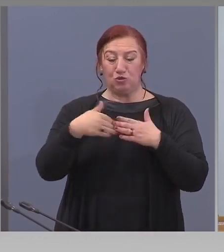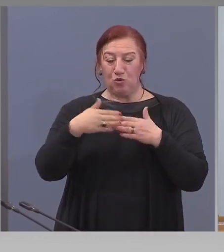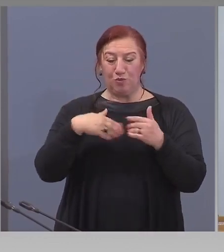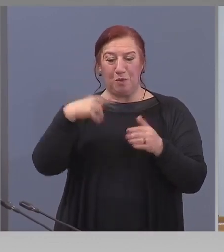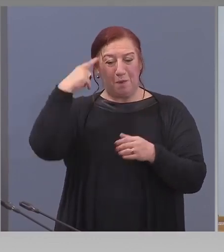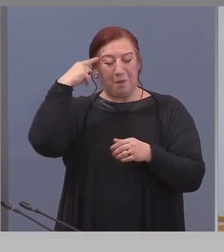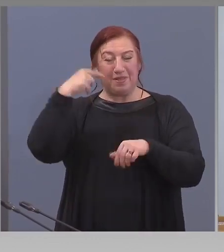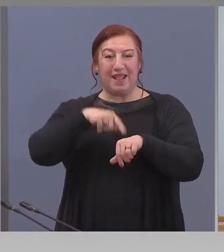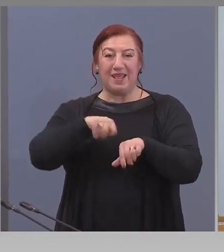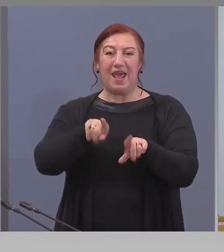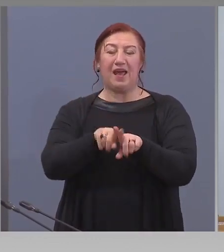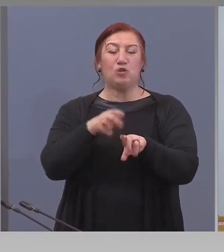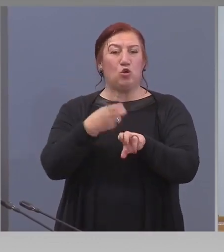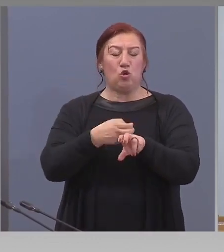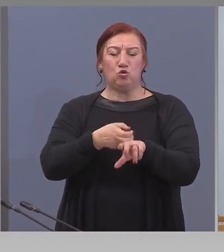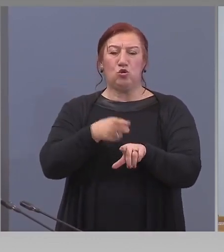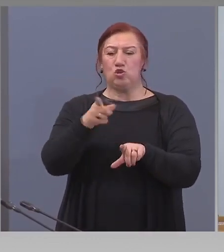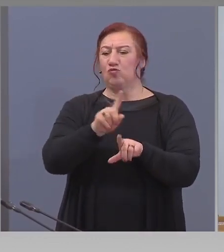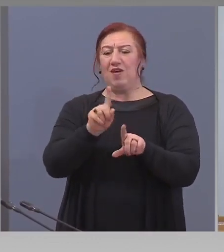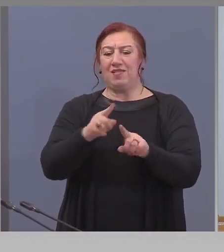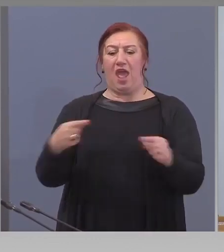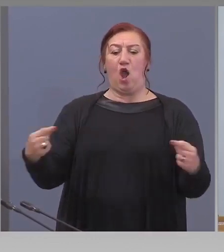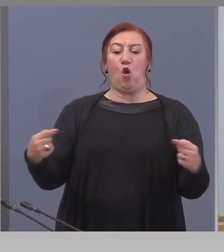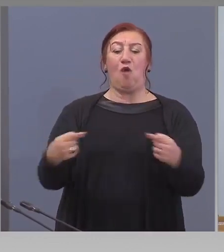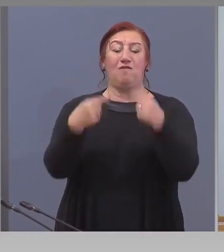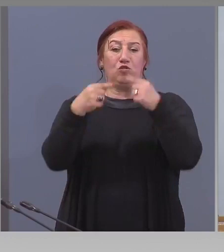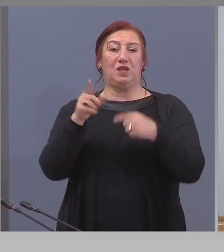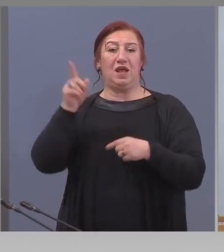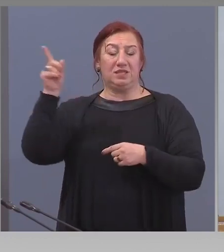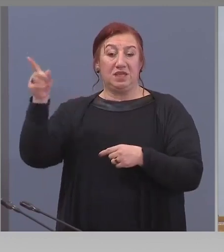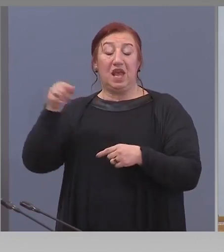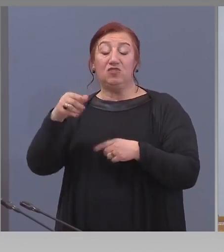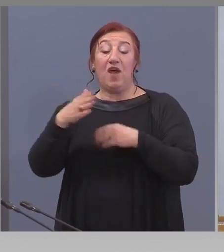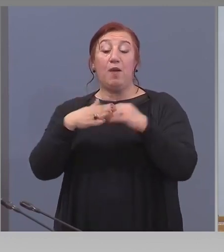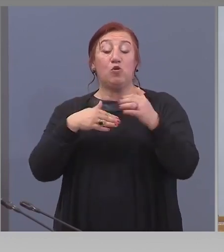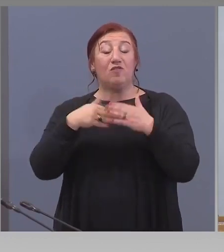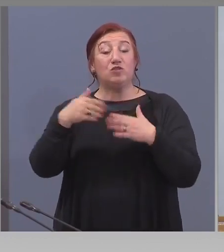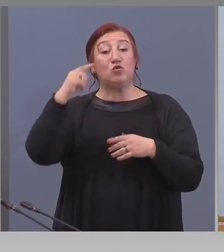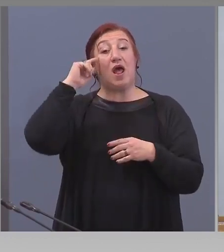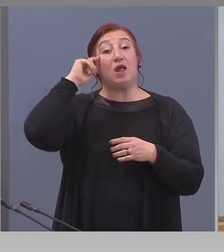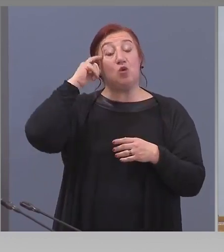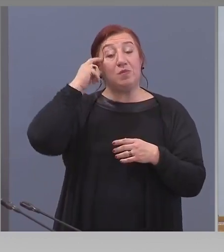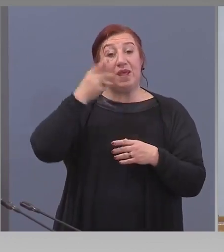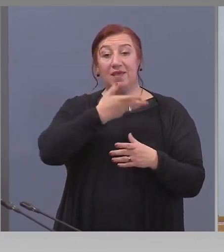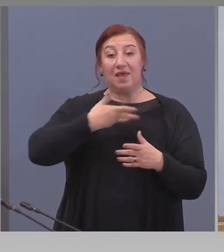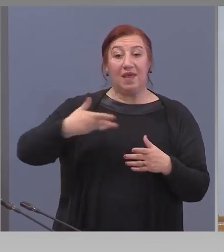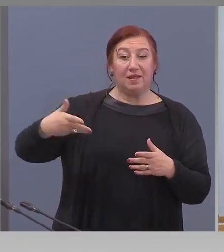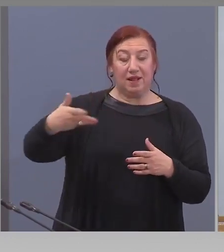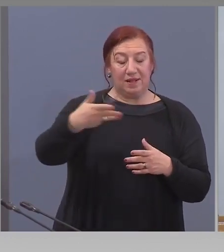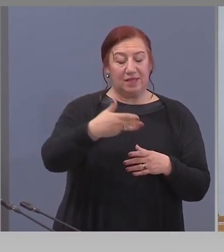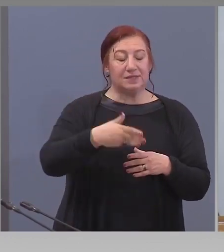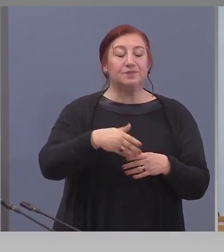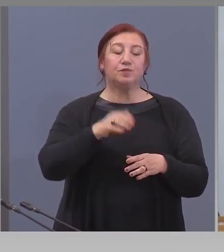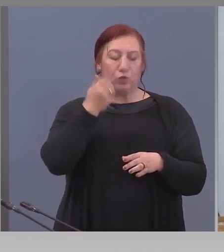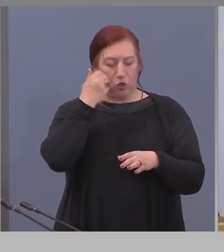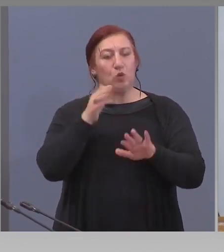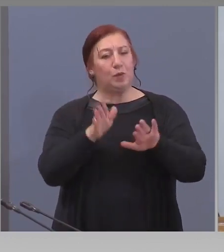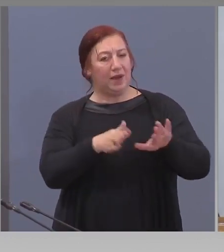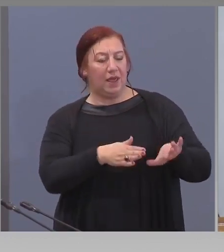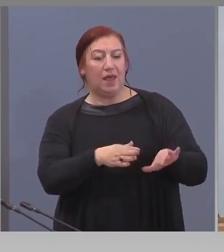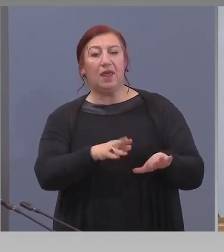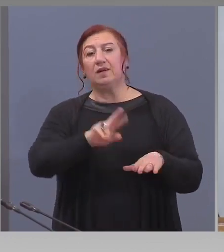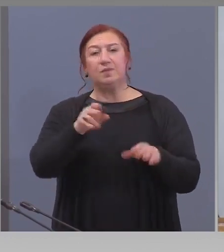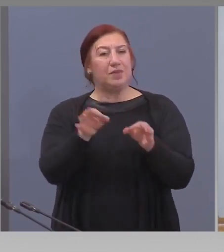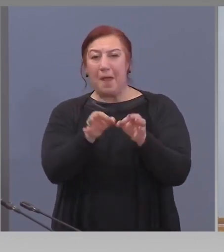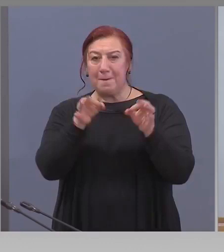че това не е в смисъл на конфронтация, а професионално мнение на всички нас. Въпетните мерки да ни кажете, според вас